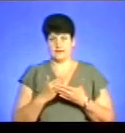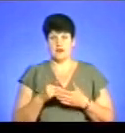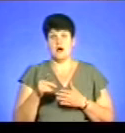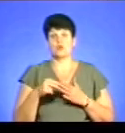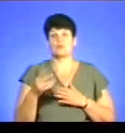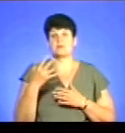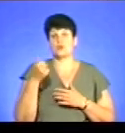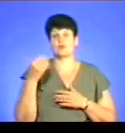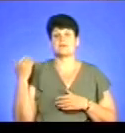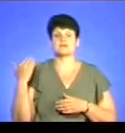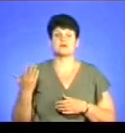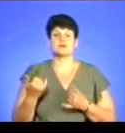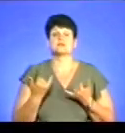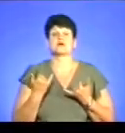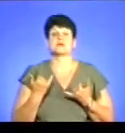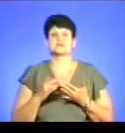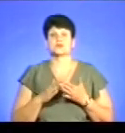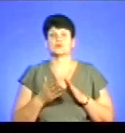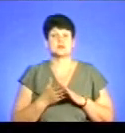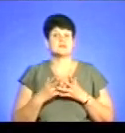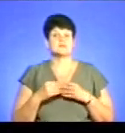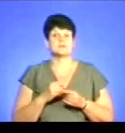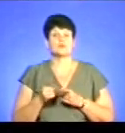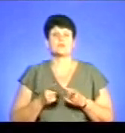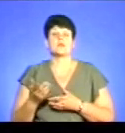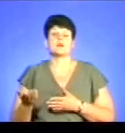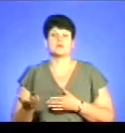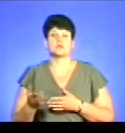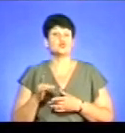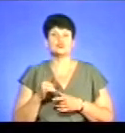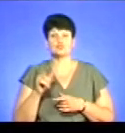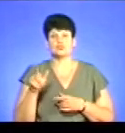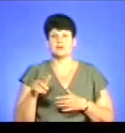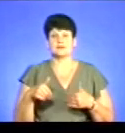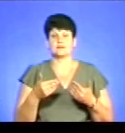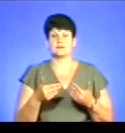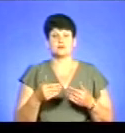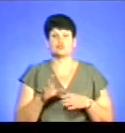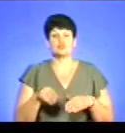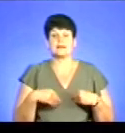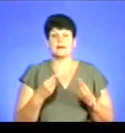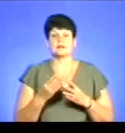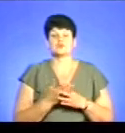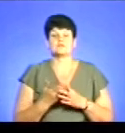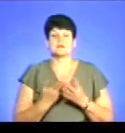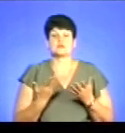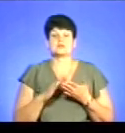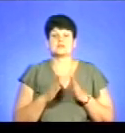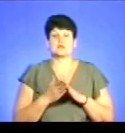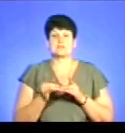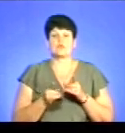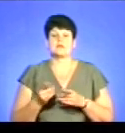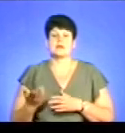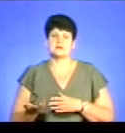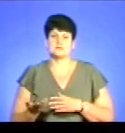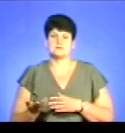куплений 5 років назад. А зараз ситуація матеріальна в сім'ї помінялася. То чому не надати субсидії, якщо ситуація помінялася?